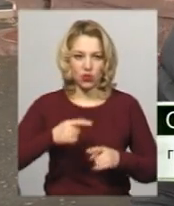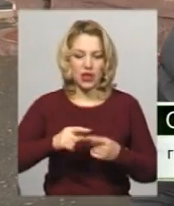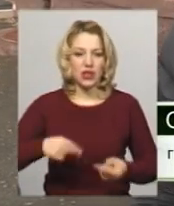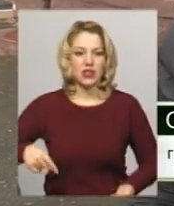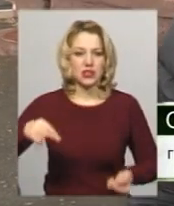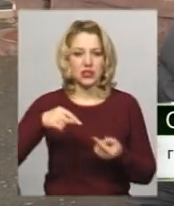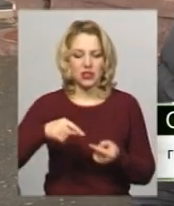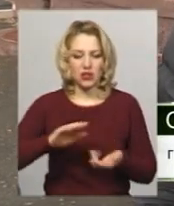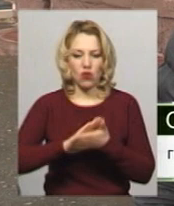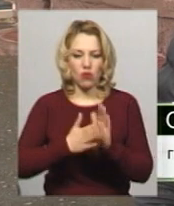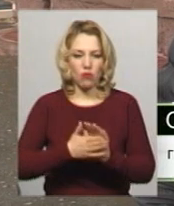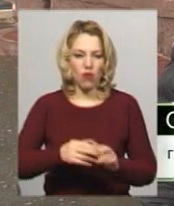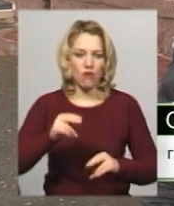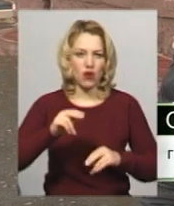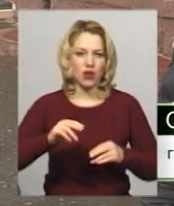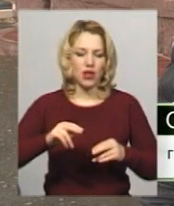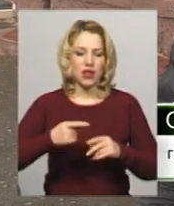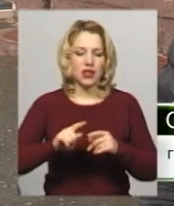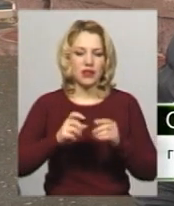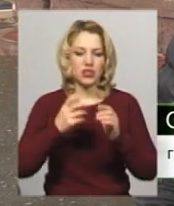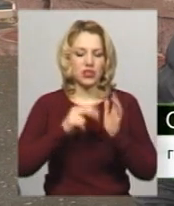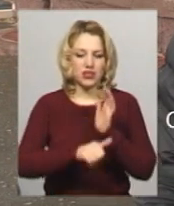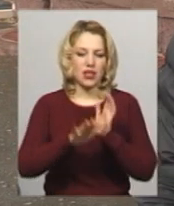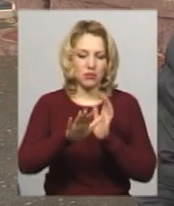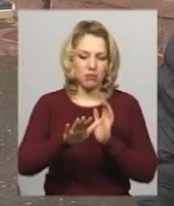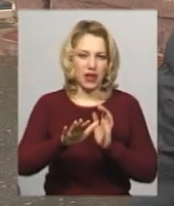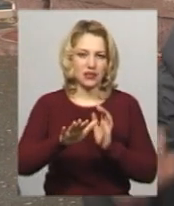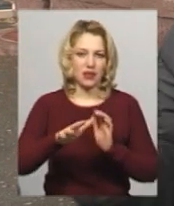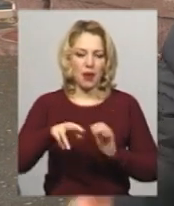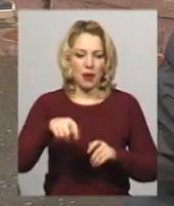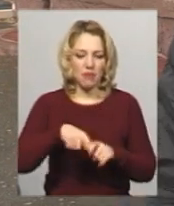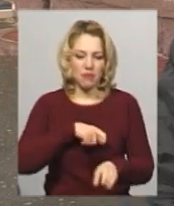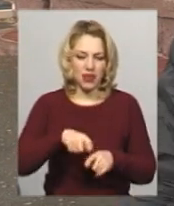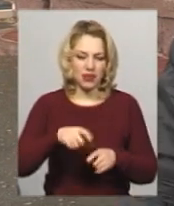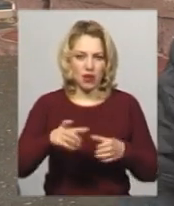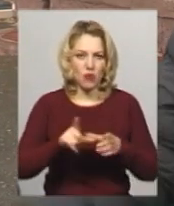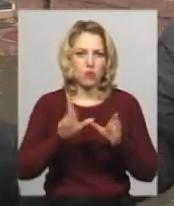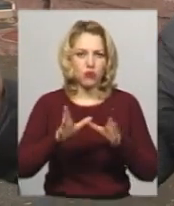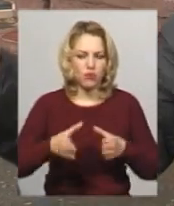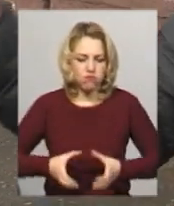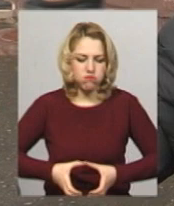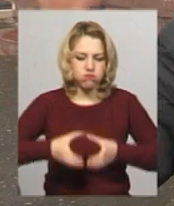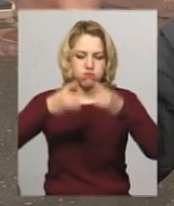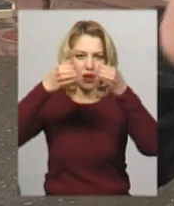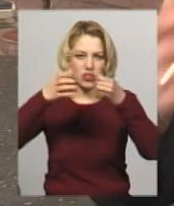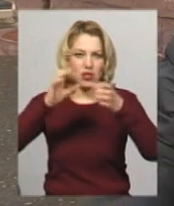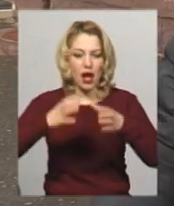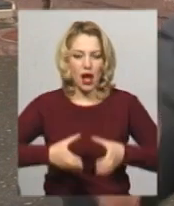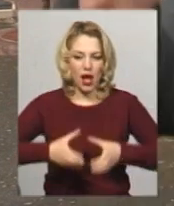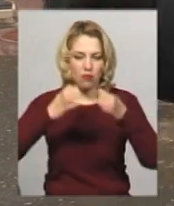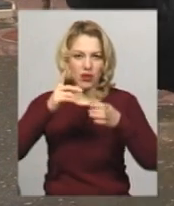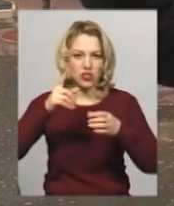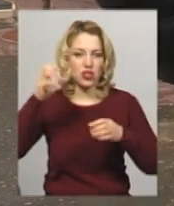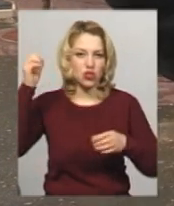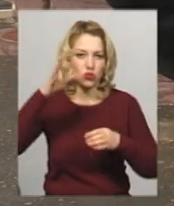65 метрів башня, яка буде пропускати сонце і з права, і з